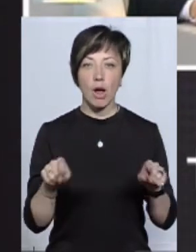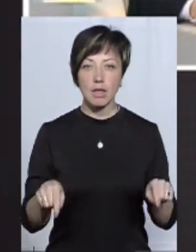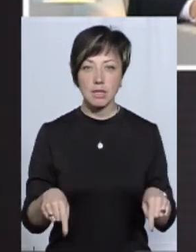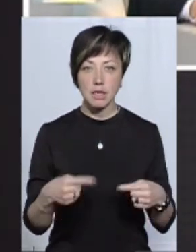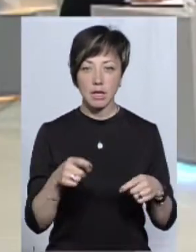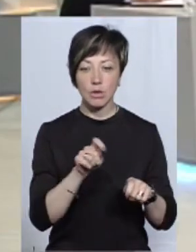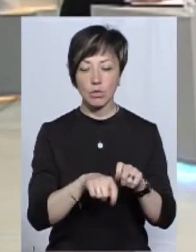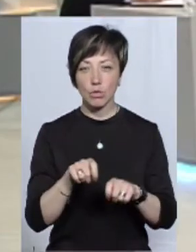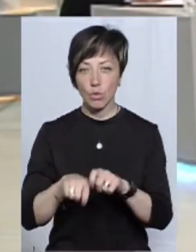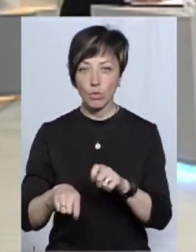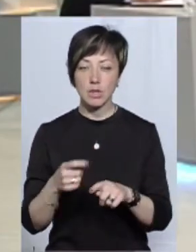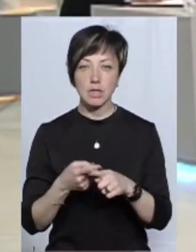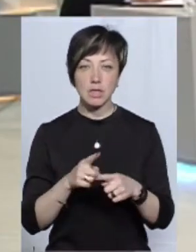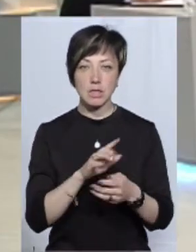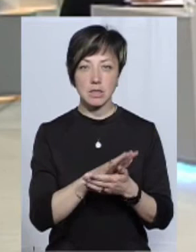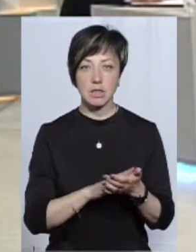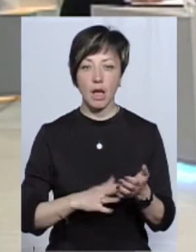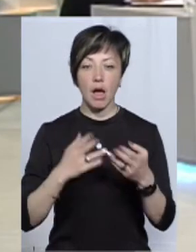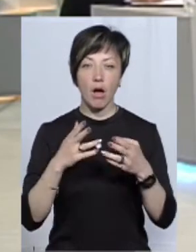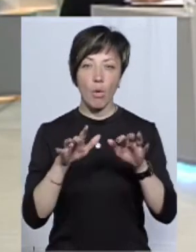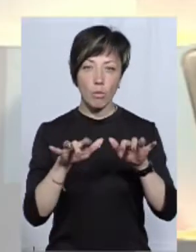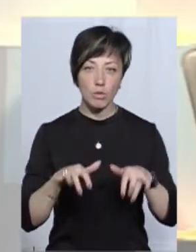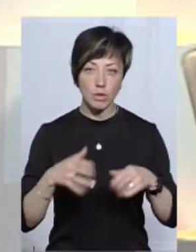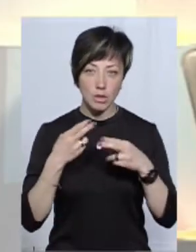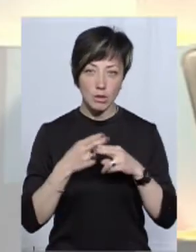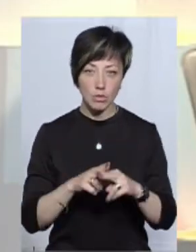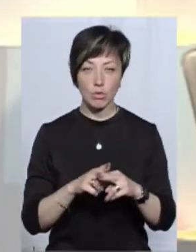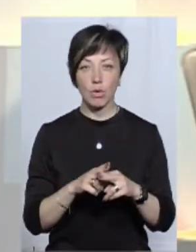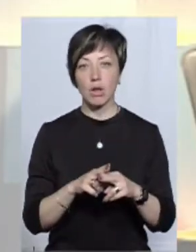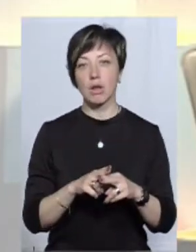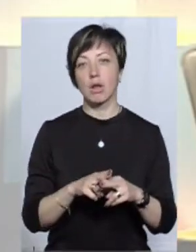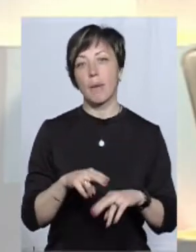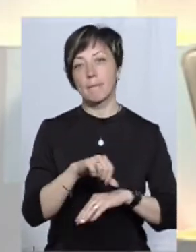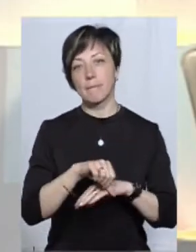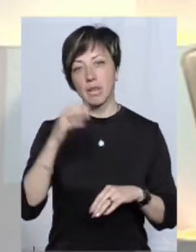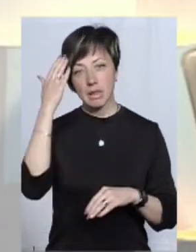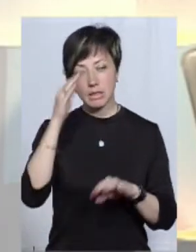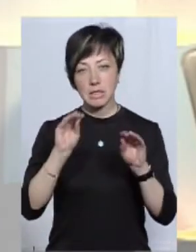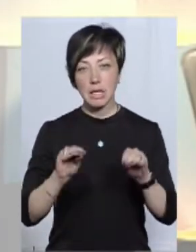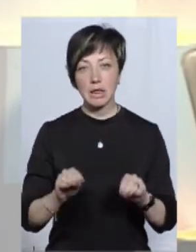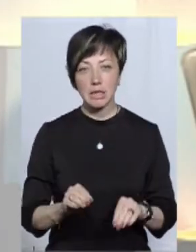основні функціональні. Далі – ІТ-технології, митна статистика,